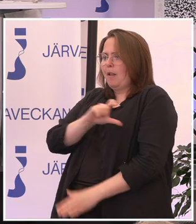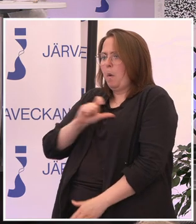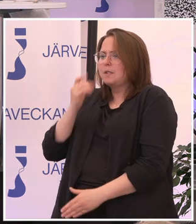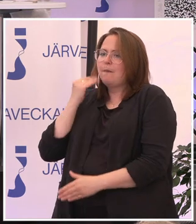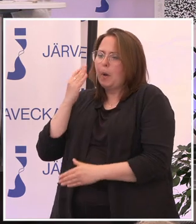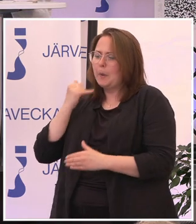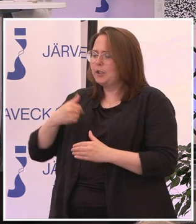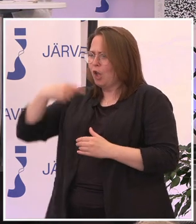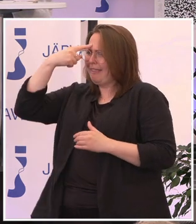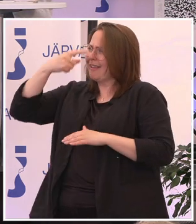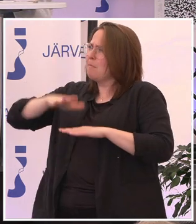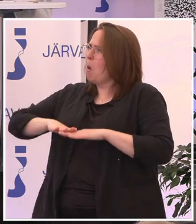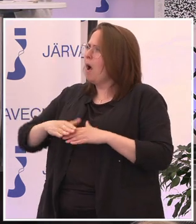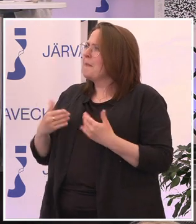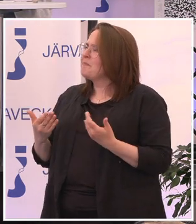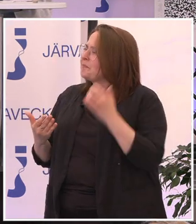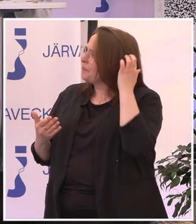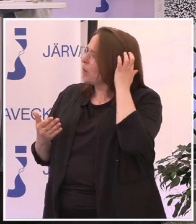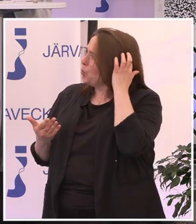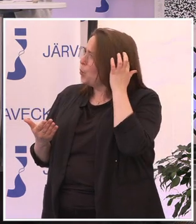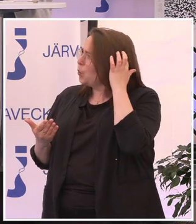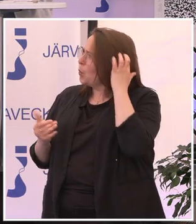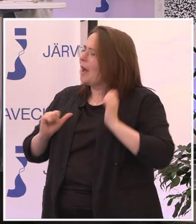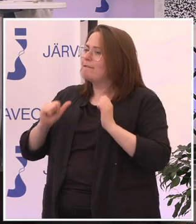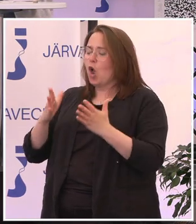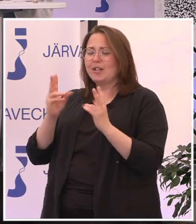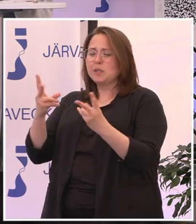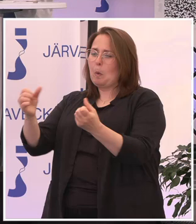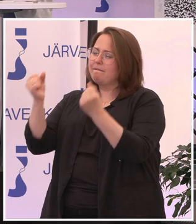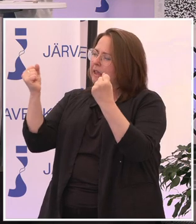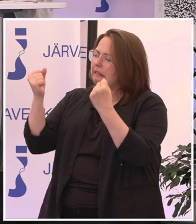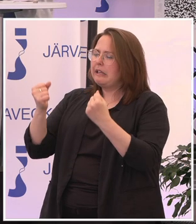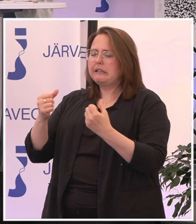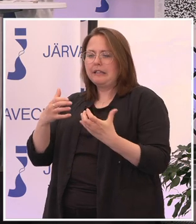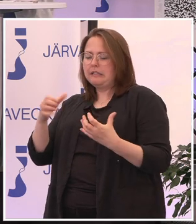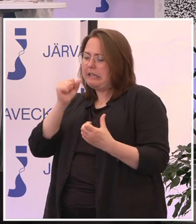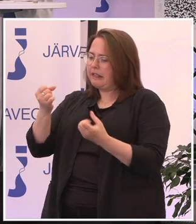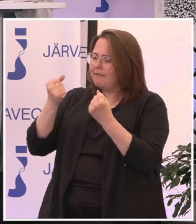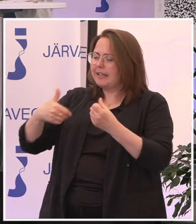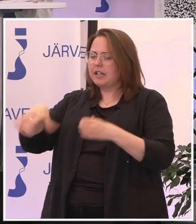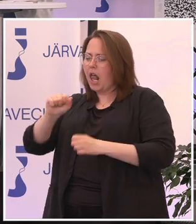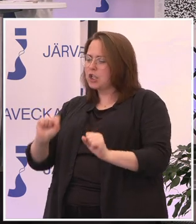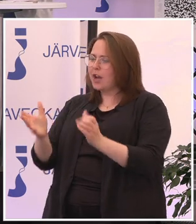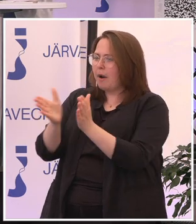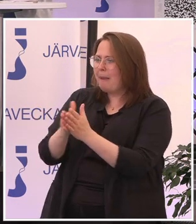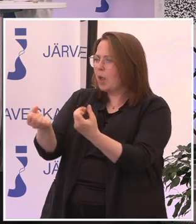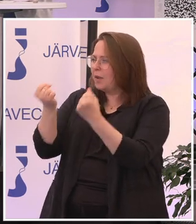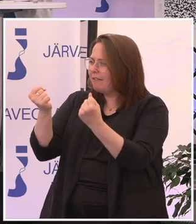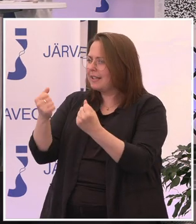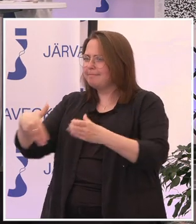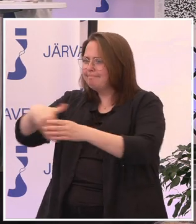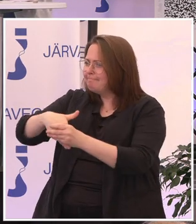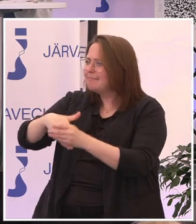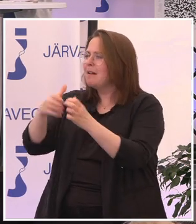fick det mig att tänka på att såklart det här är superangeläget, här är viktigt, innanförskapet är väsentligt och sådär. Men